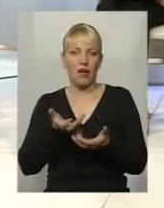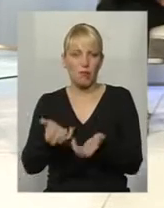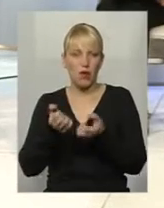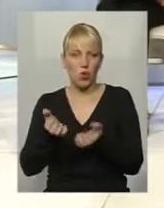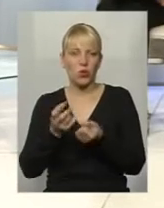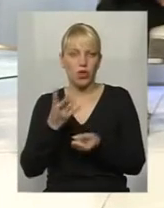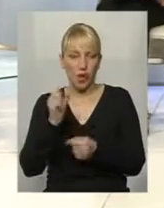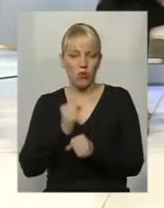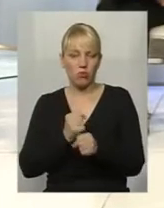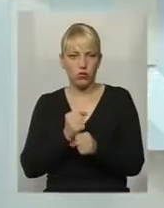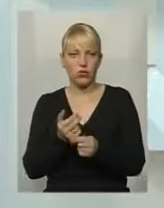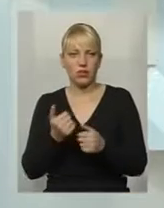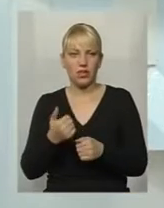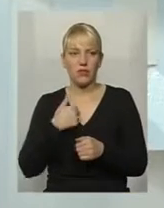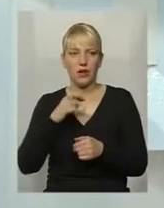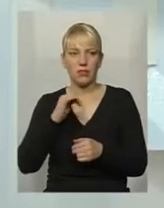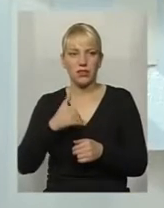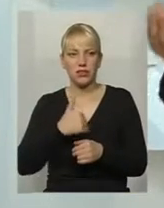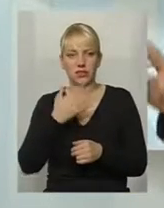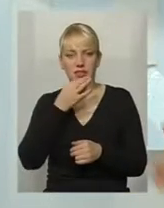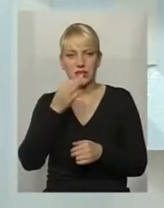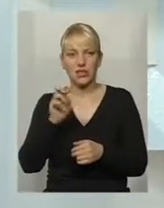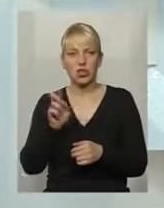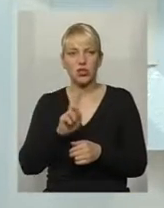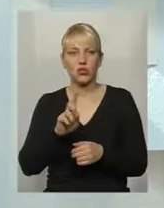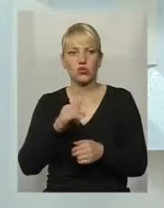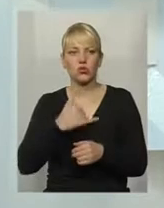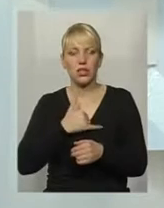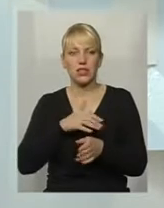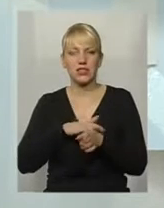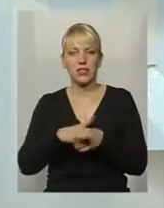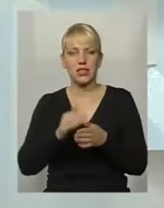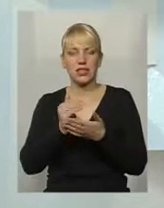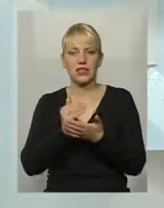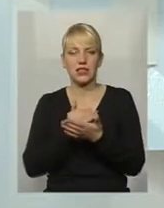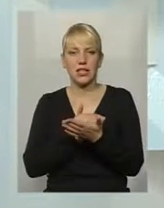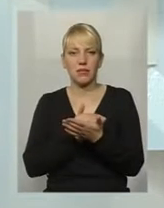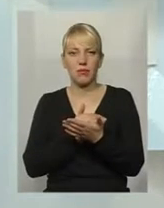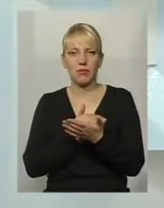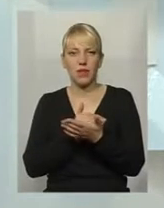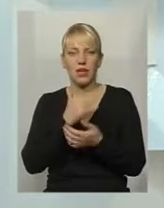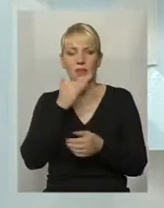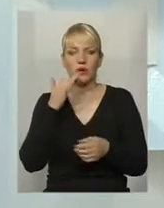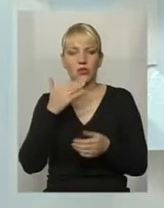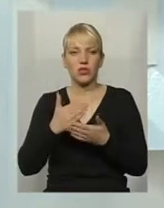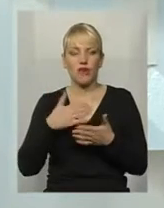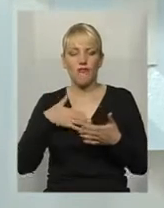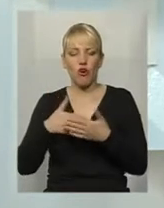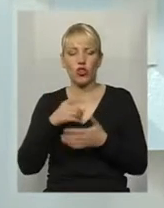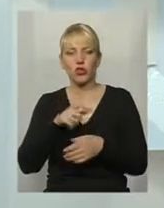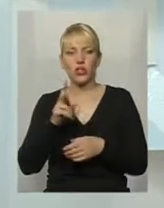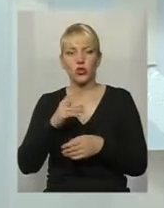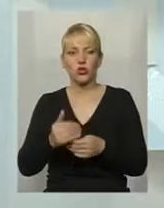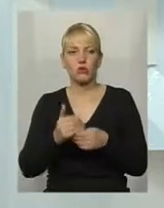У нас це позитивно. Я хотів би сказати, що в нас ціла система... Чимало є волонтерів, які нам